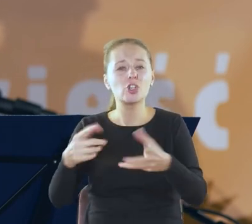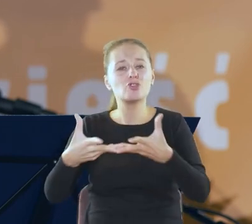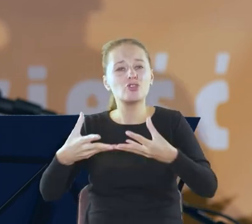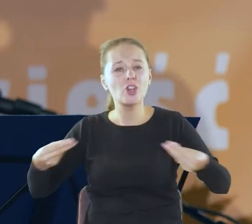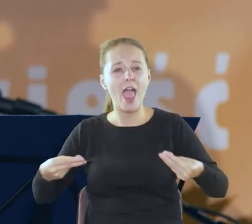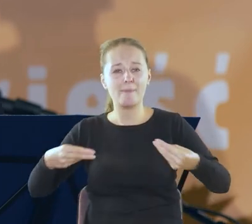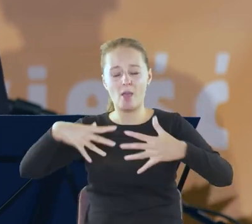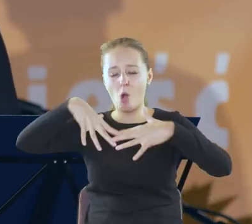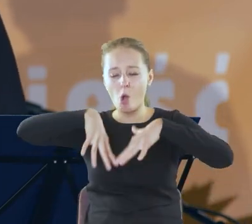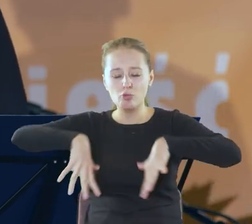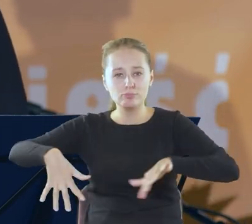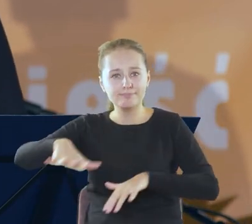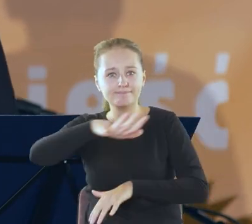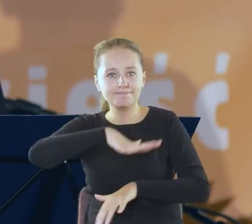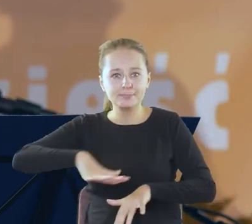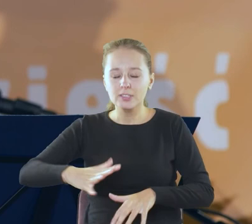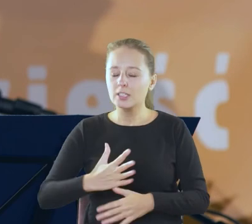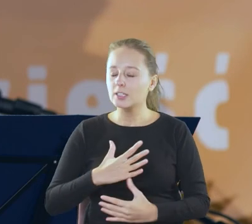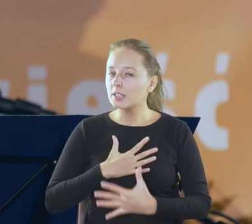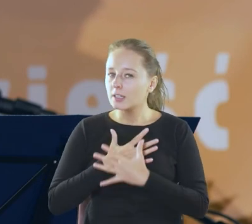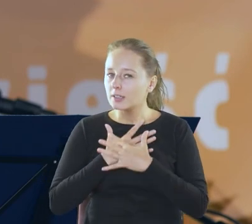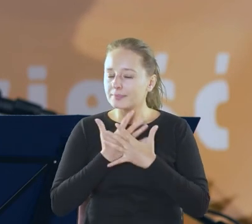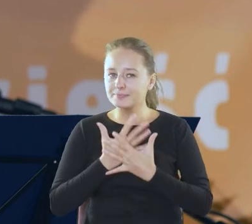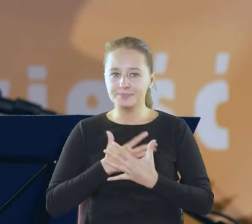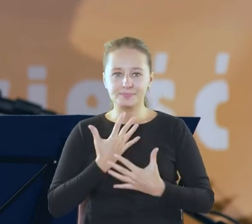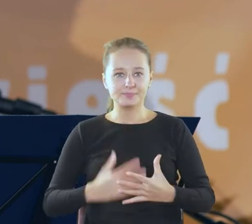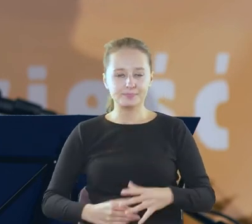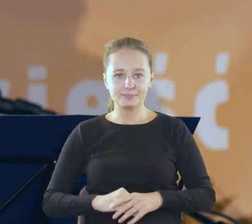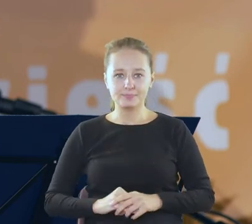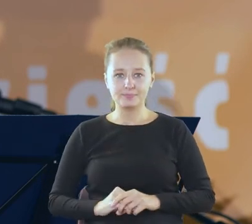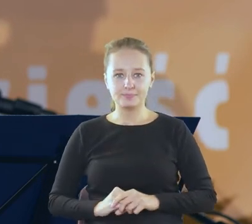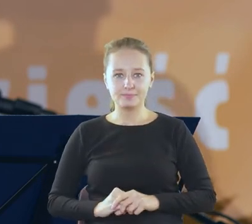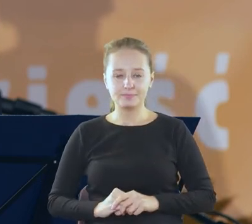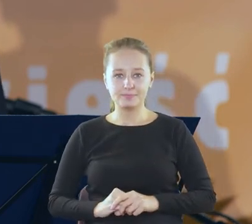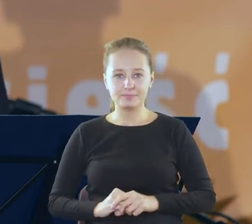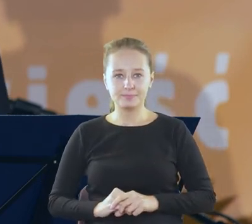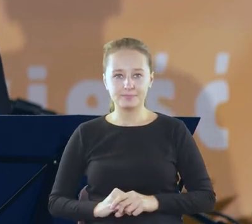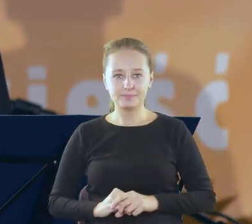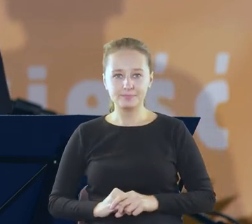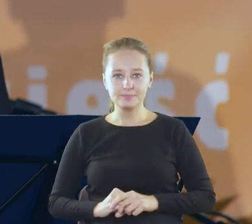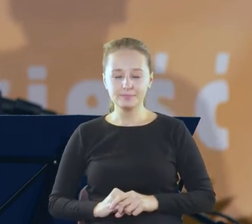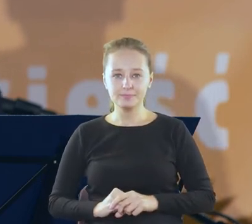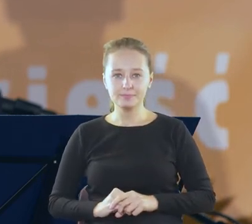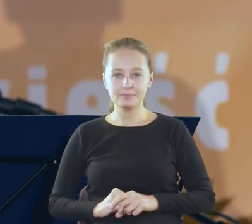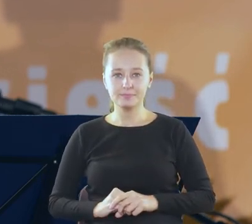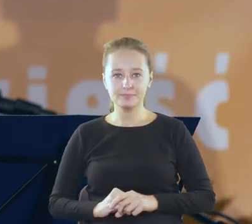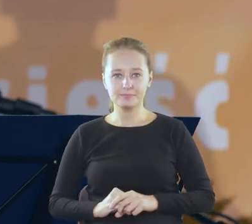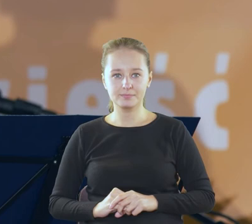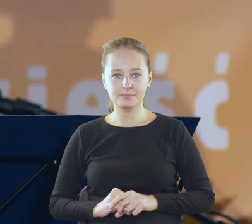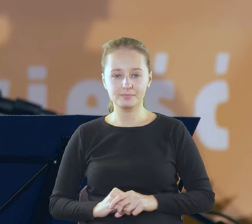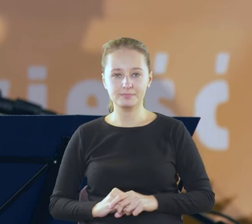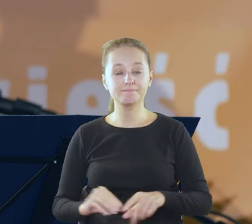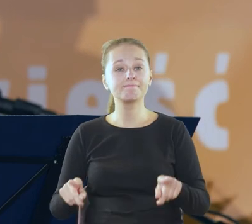obejmuje przyszło mi serce i przypomina sobie o tym,